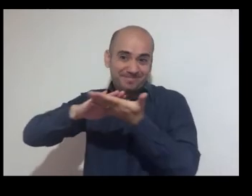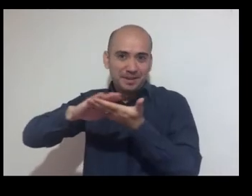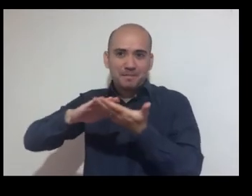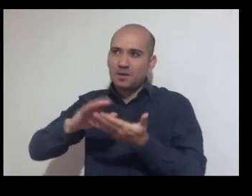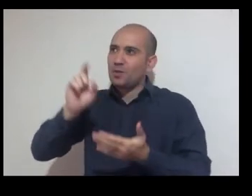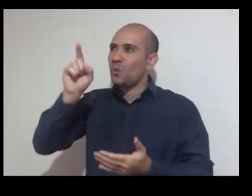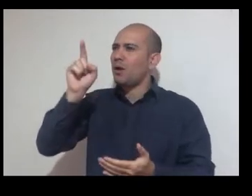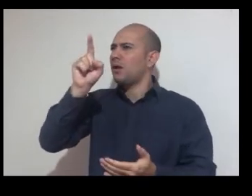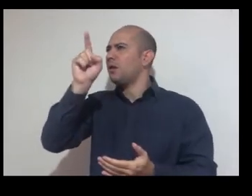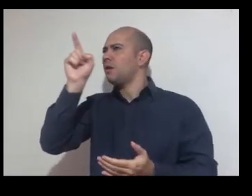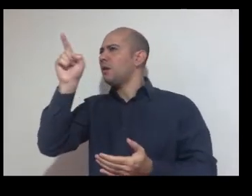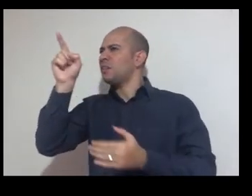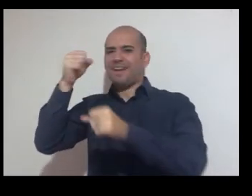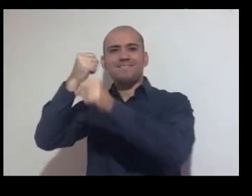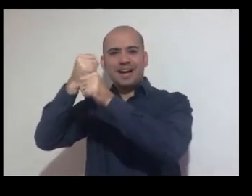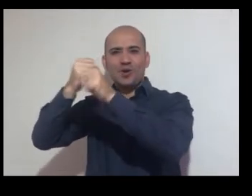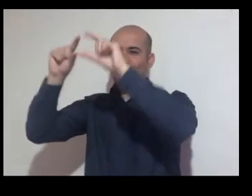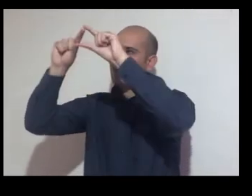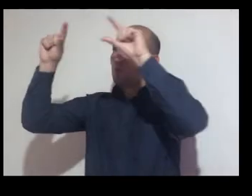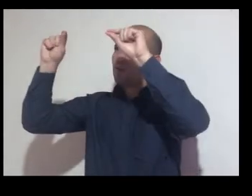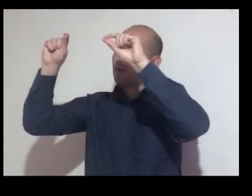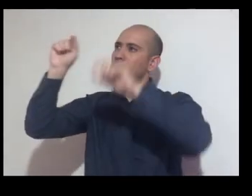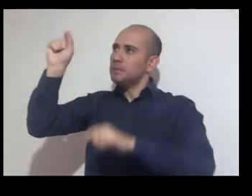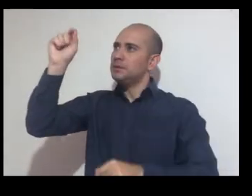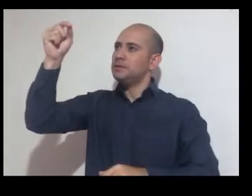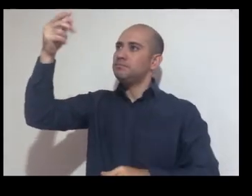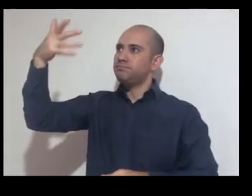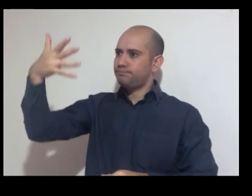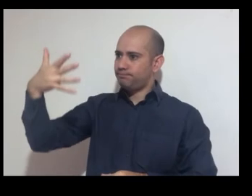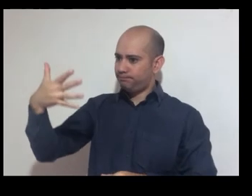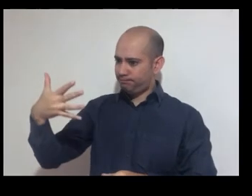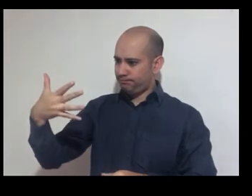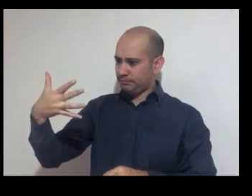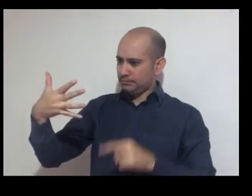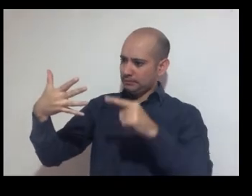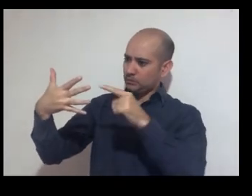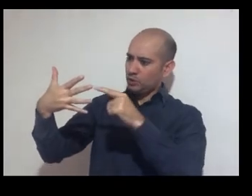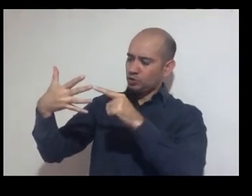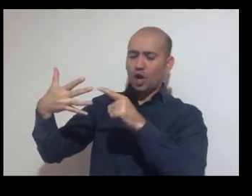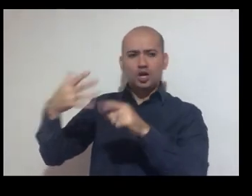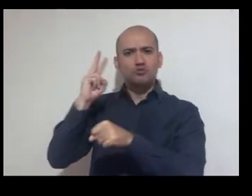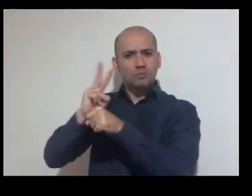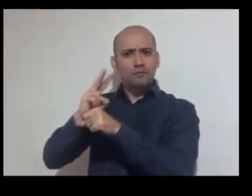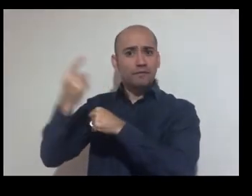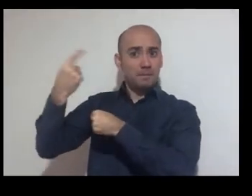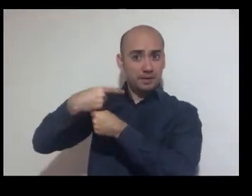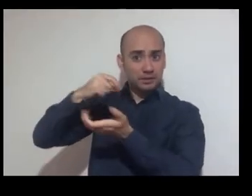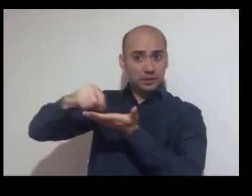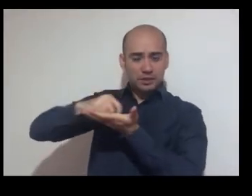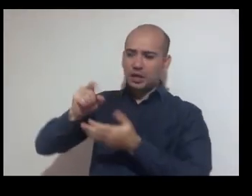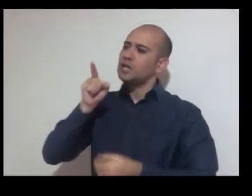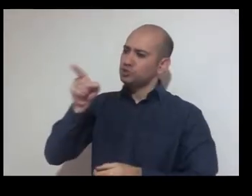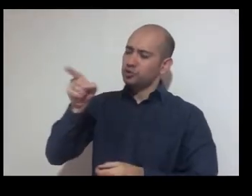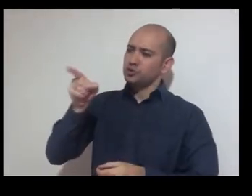E nou po alè espésifikman nan talabar xos. Nat talabar xos, Man péje sou aktivite ki